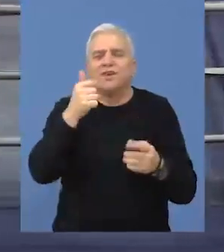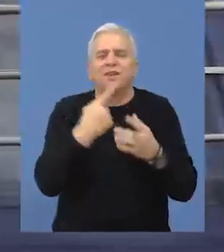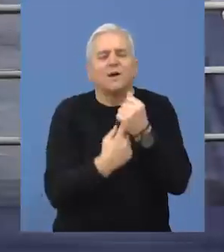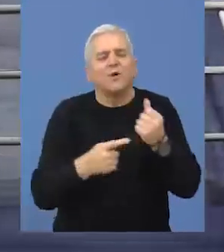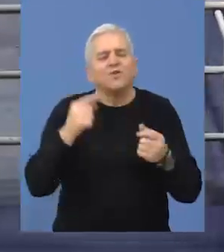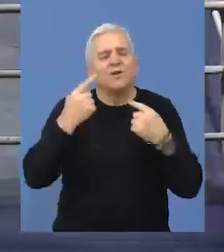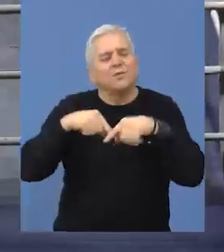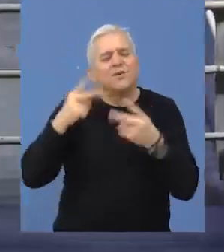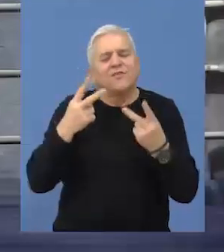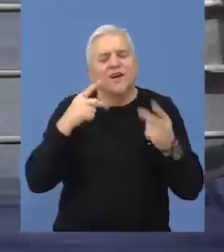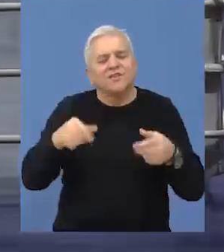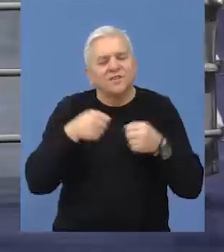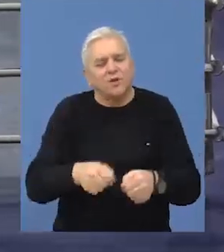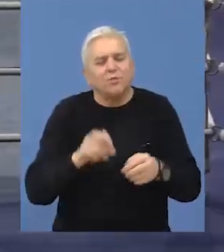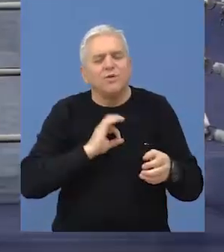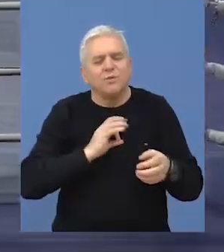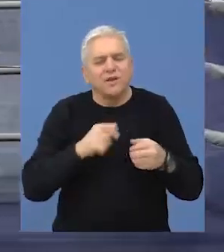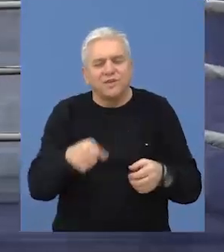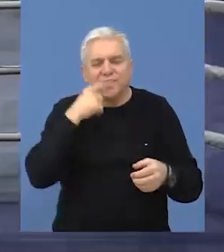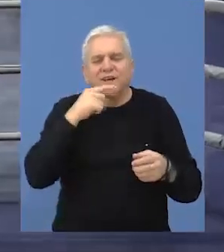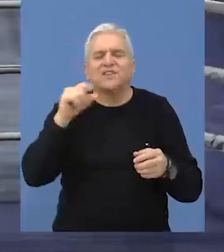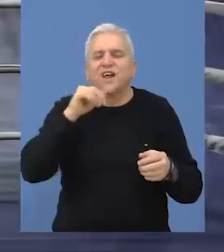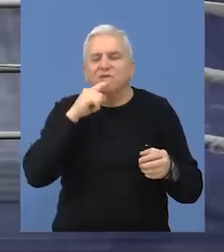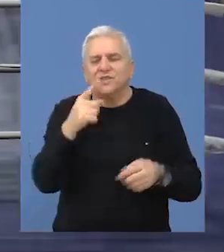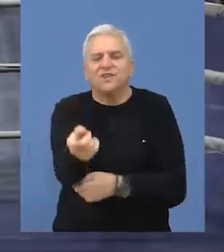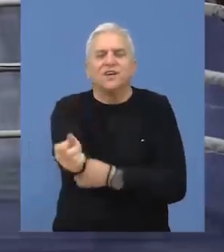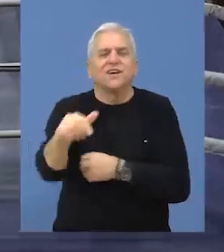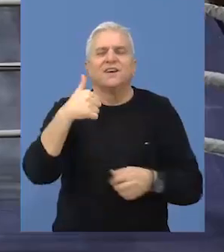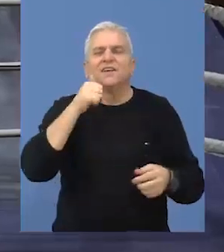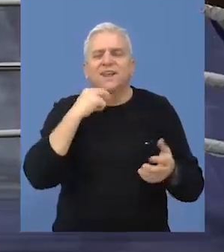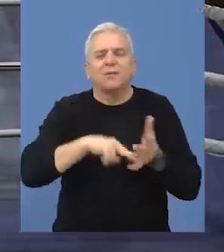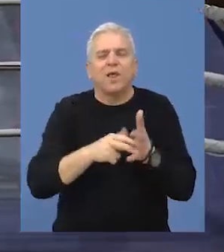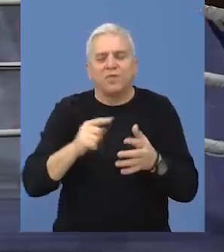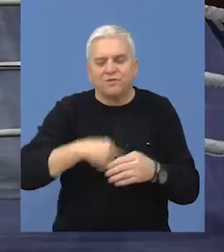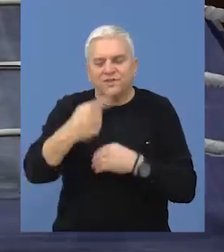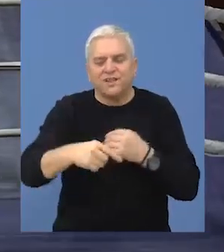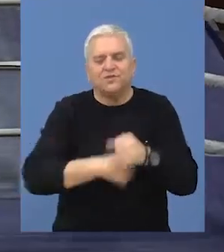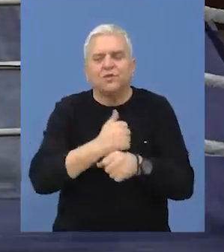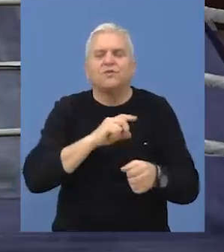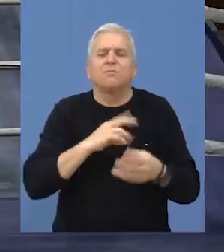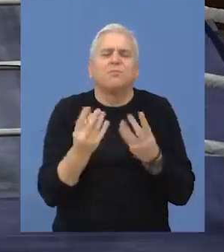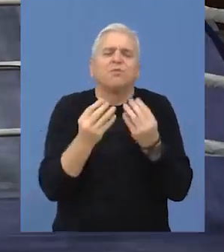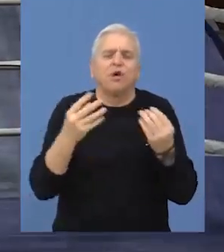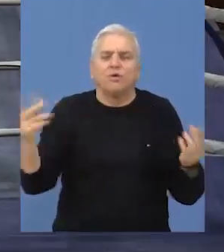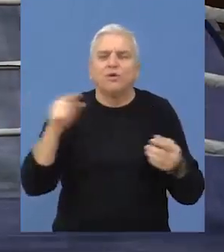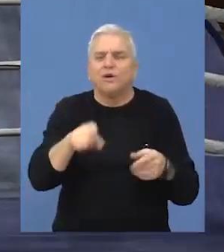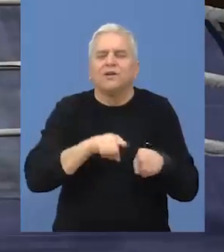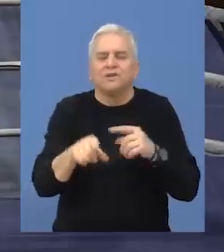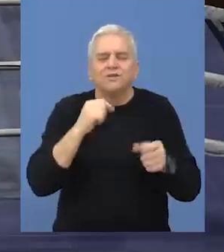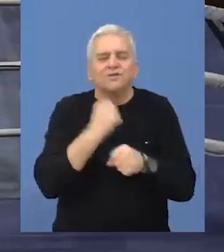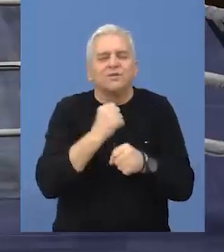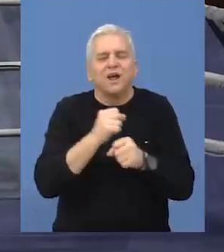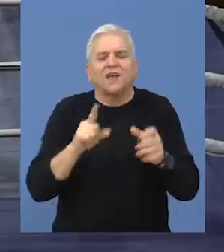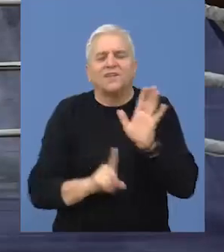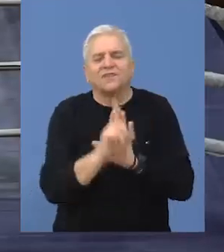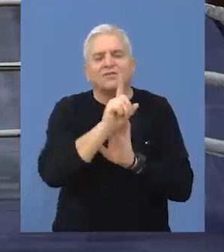mnogo, a jedan je posebno značajan za kickboks klub Beče i Ističa Radović i dodaje da planova za narednu godinu ima mnogo,